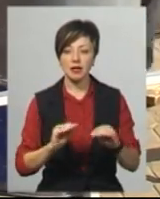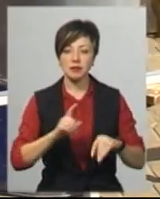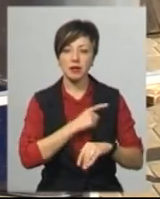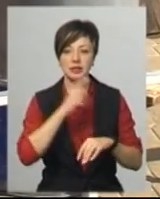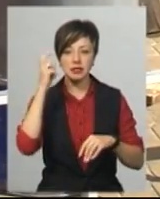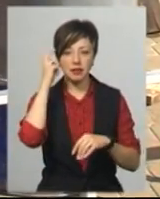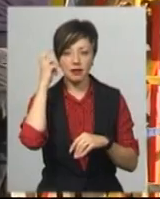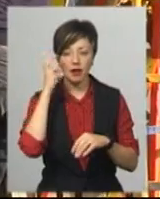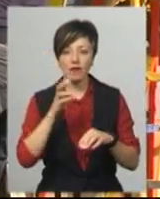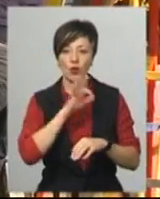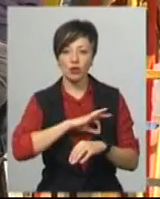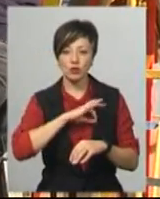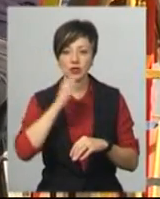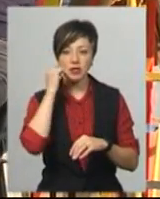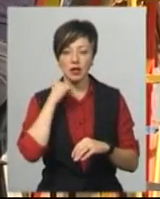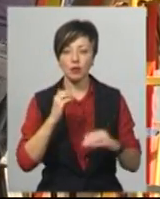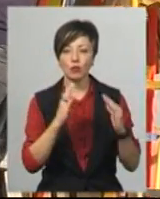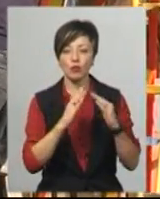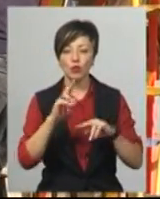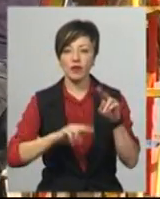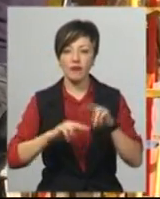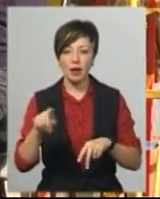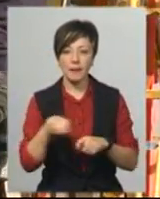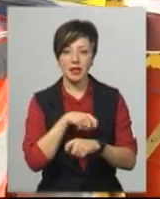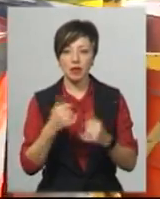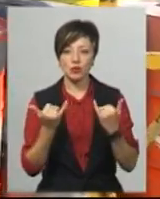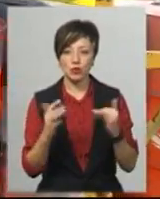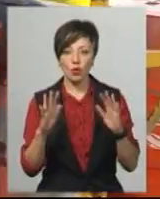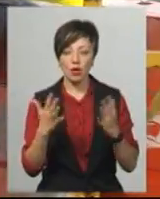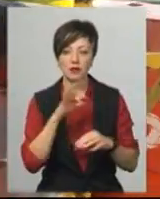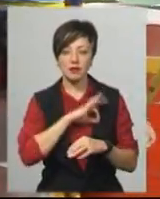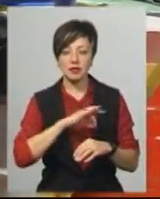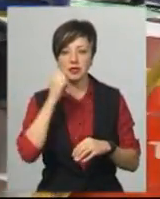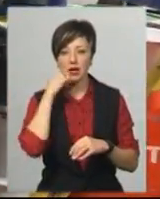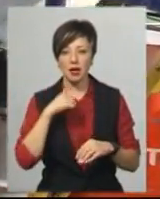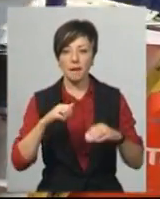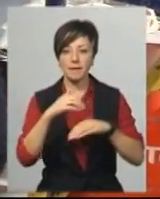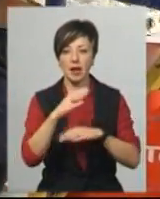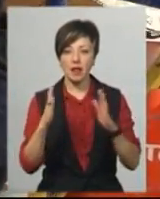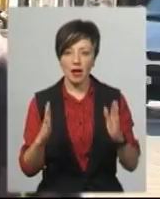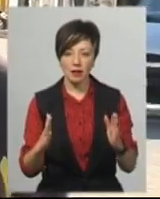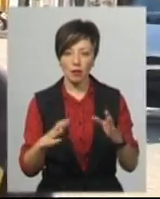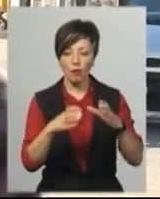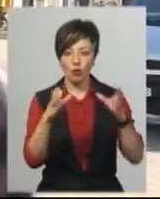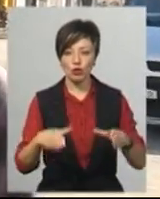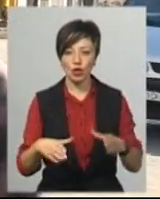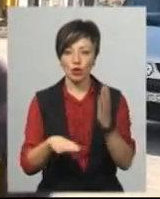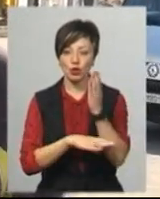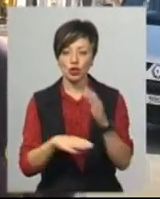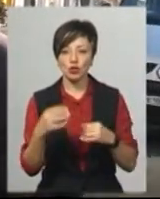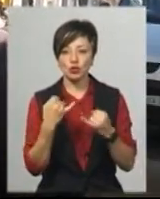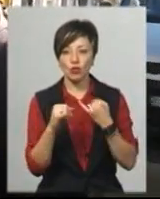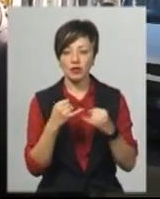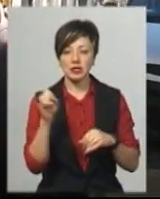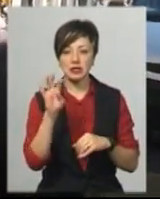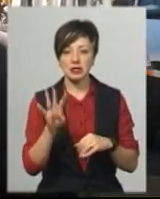зі столиці Антон Логов використовує старі будівельні матеріали. Цього разу використав старі палети, бочки, дошки та певні кольори. «Жовтий, сірий – вони